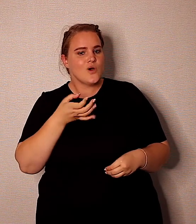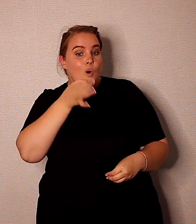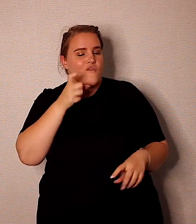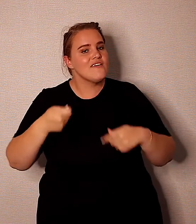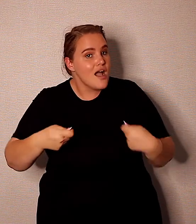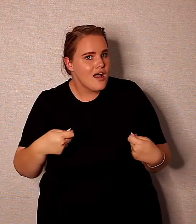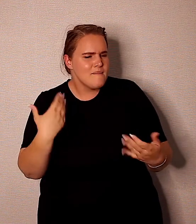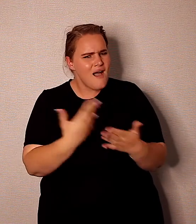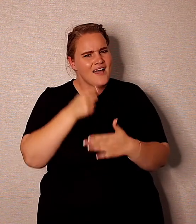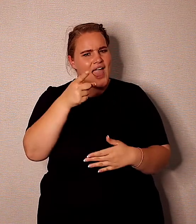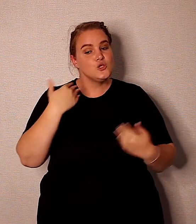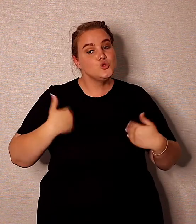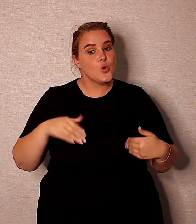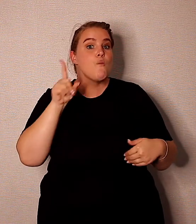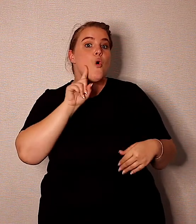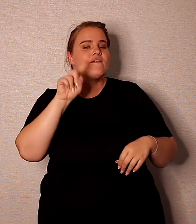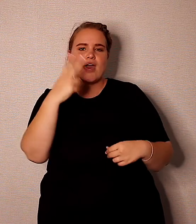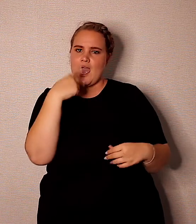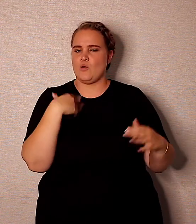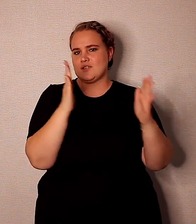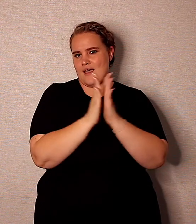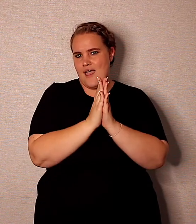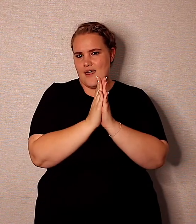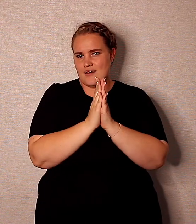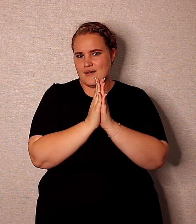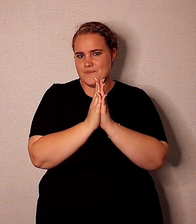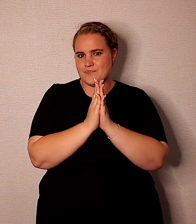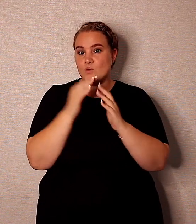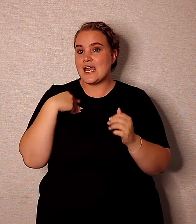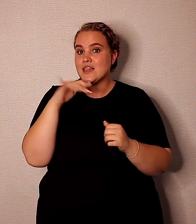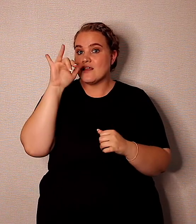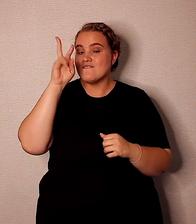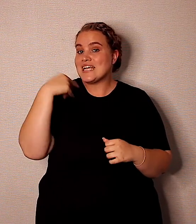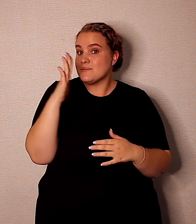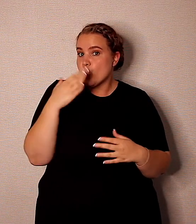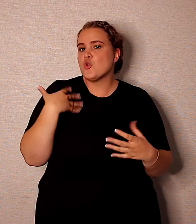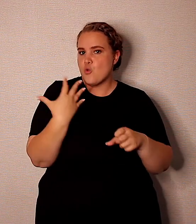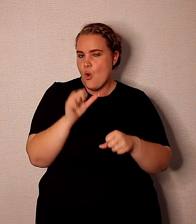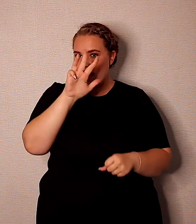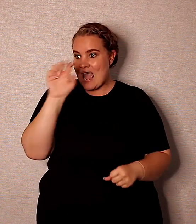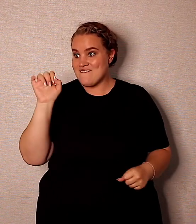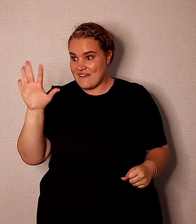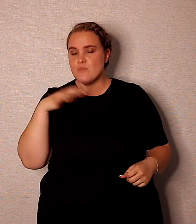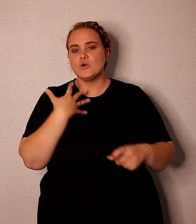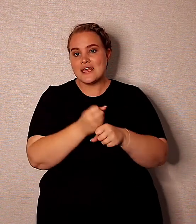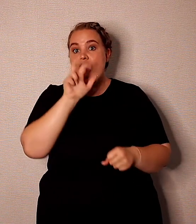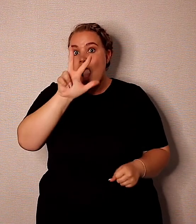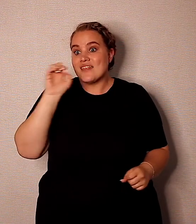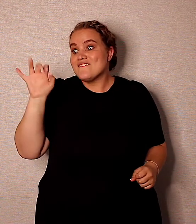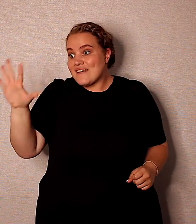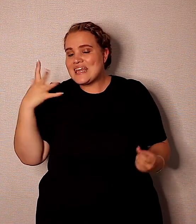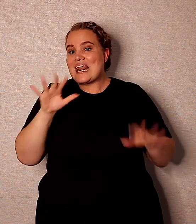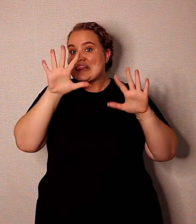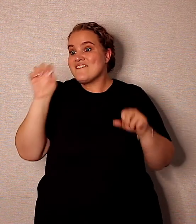koffiewinkel en mag jy sondag, morgen weer inskakel, tydens ons heredienst online, ons hou aan met dit kwart oor 9, maar ons het kwart